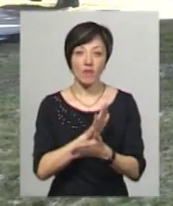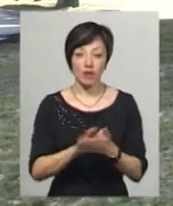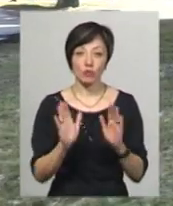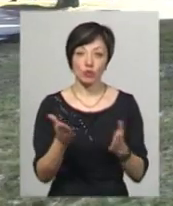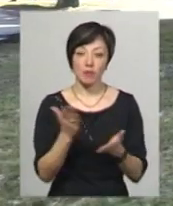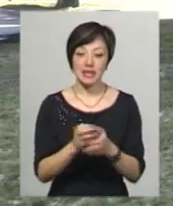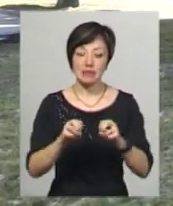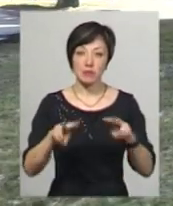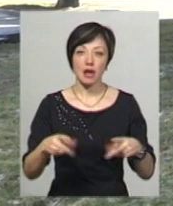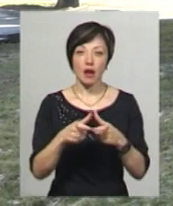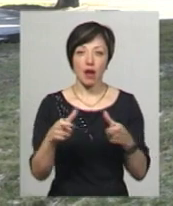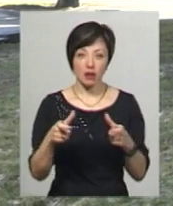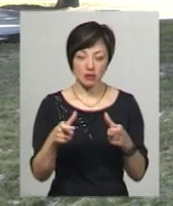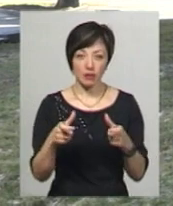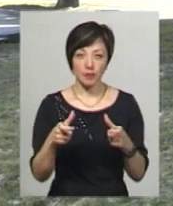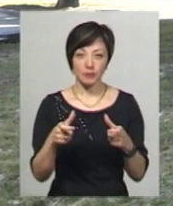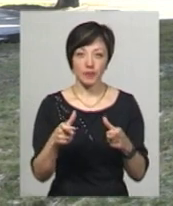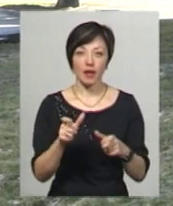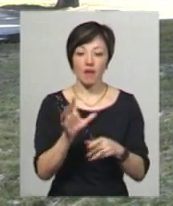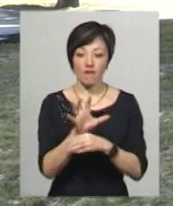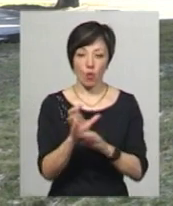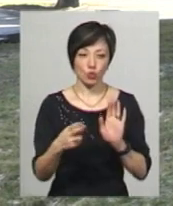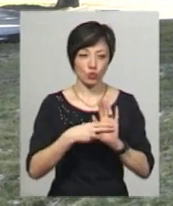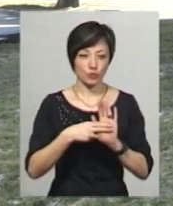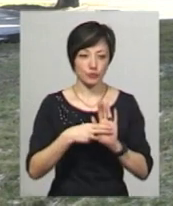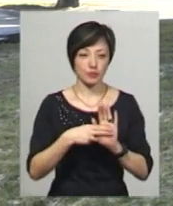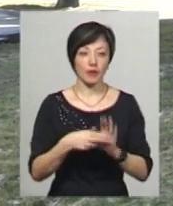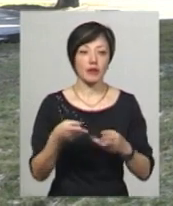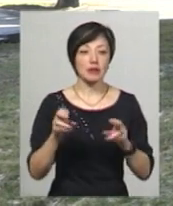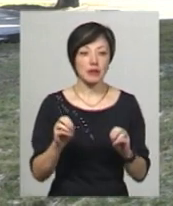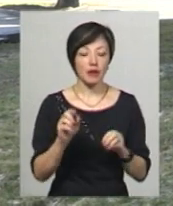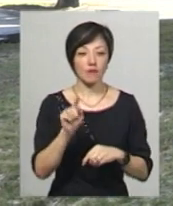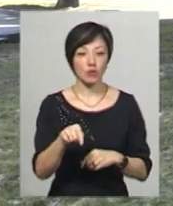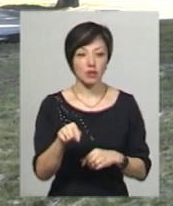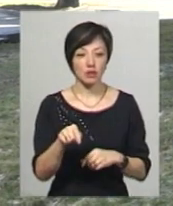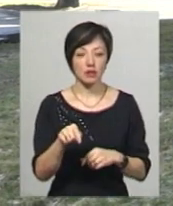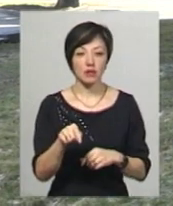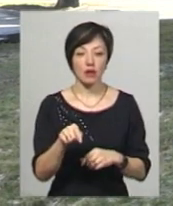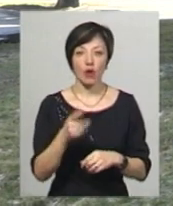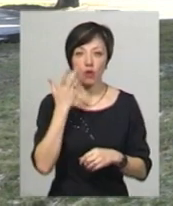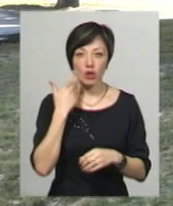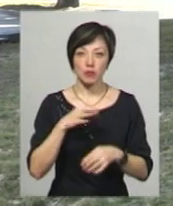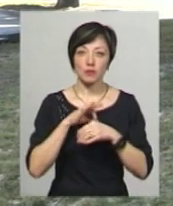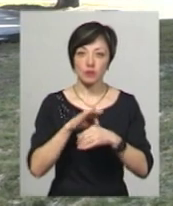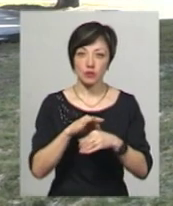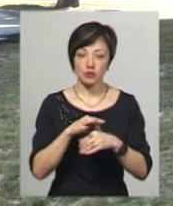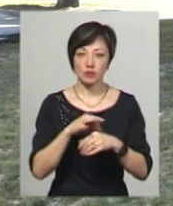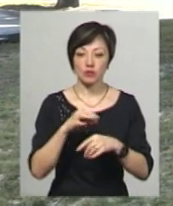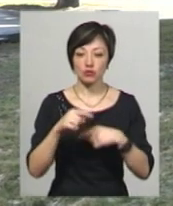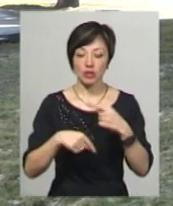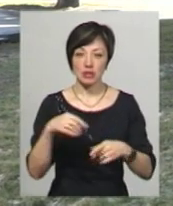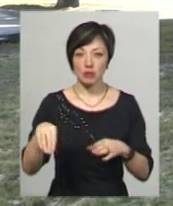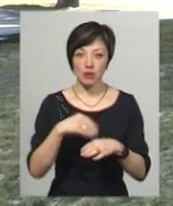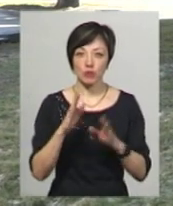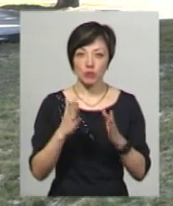будуть мати спеціальні карточки з фотографіями, де вони, провівши через термінал,